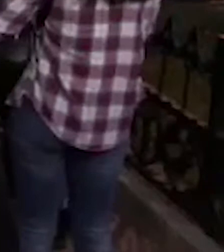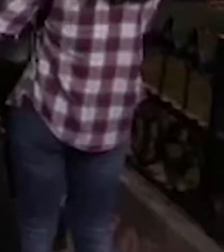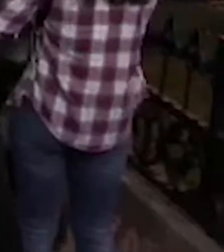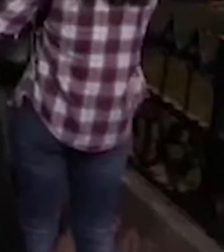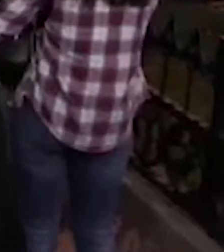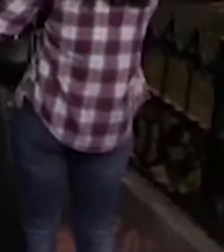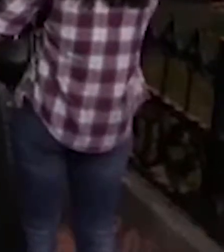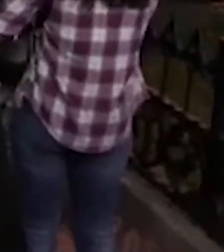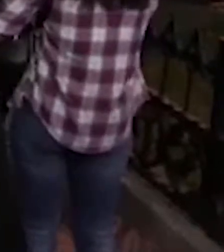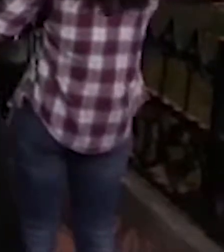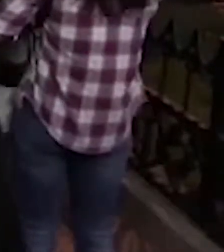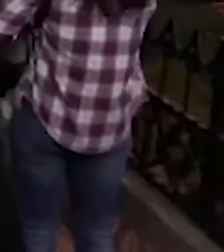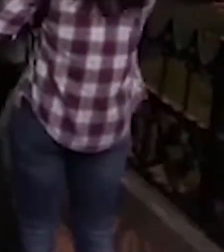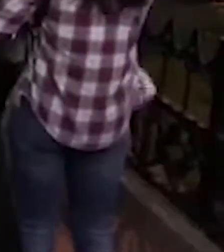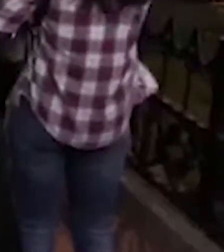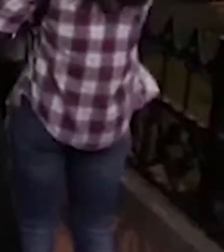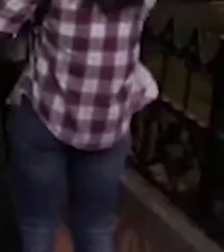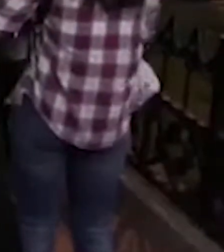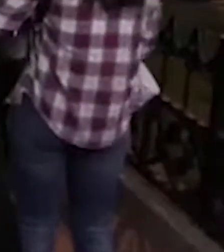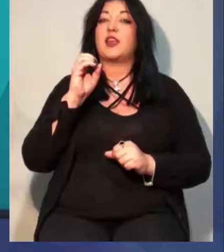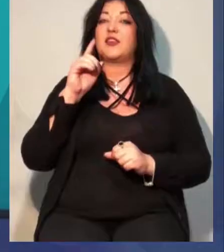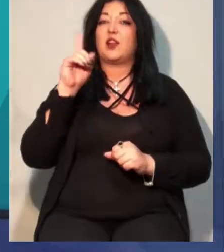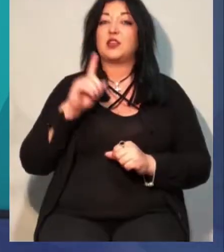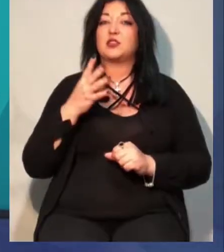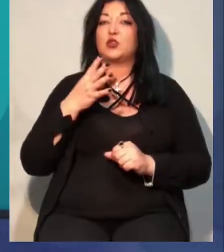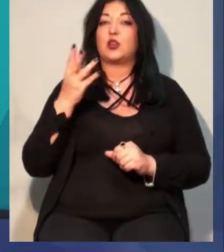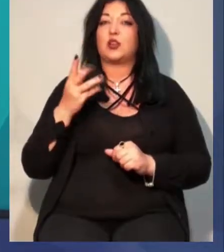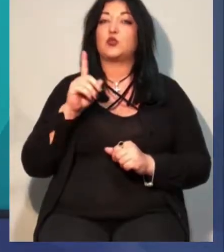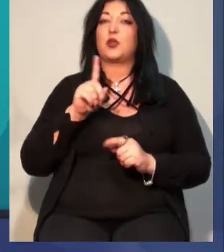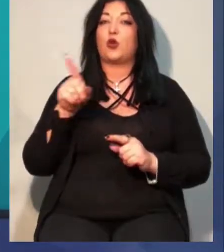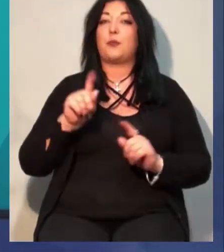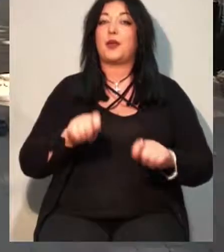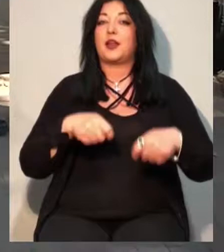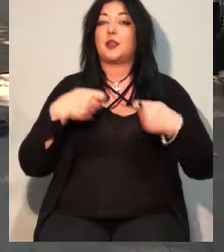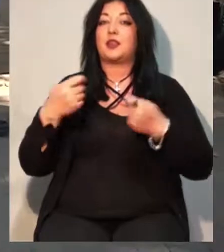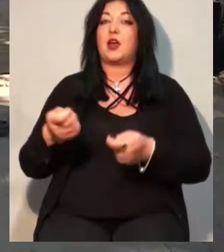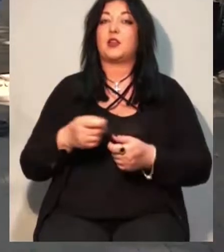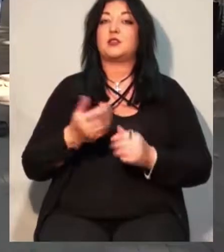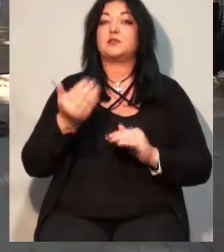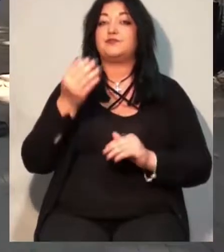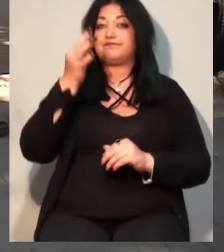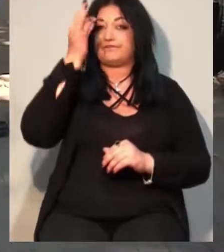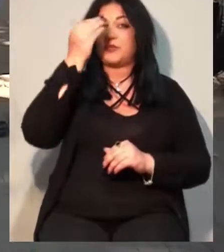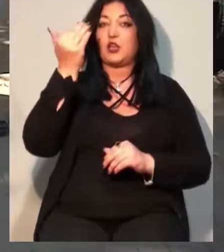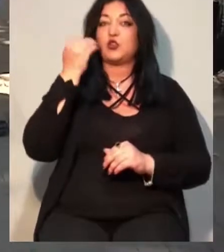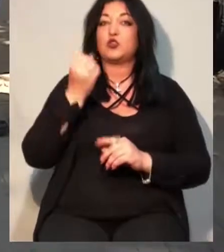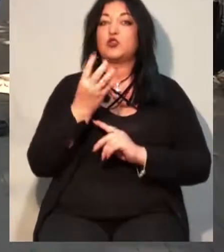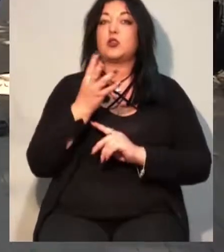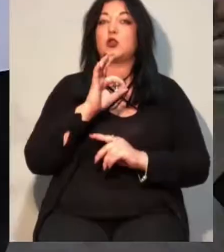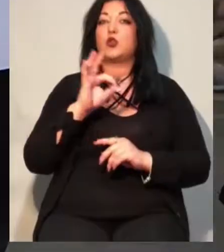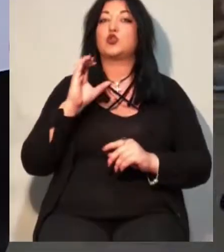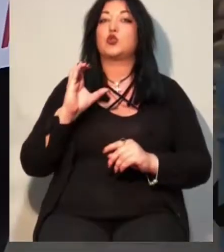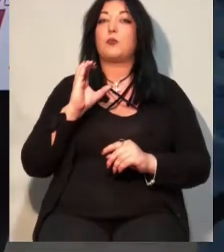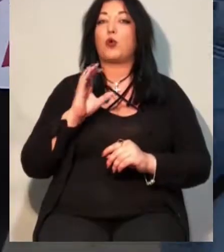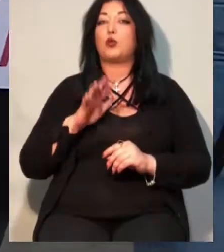іще віки держави, можуть втратити свою логітимність. Це дуже є небезпечною. Зазначимо, раніше у 14.00 на Соборній площі